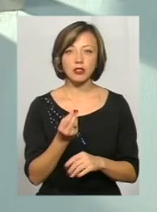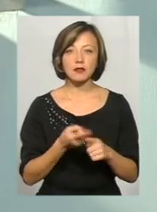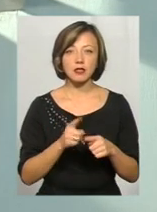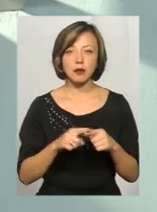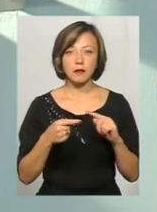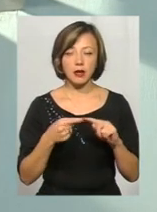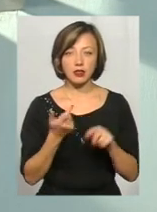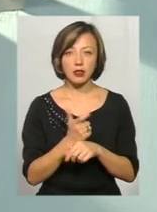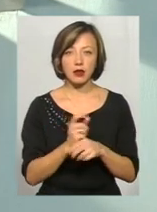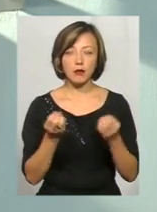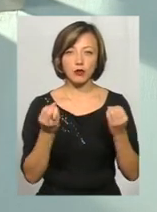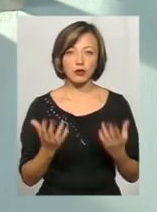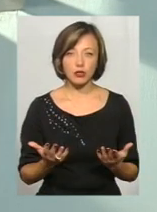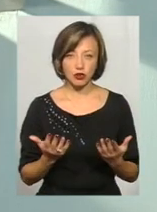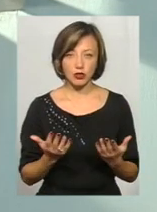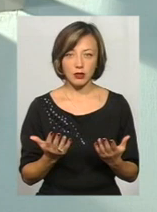перший такий, найпростіший рівень.